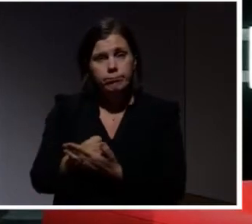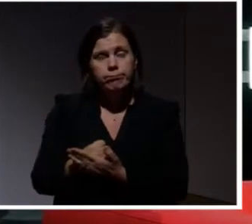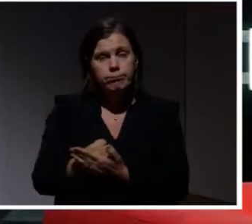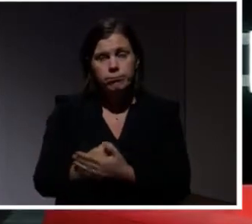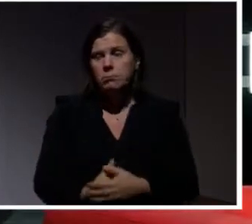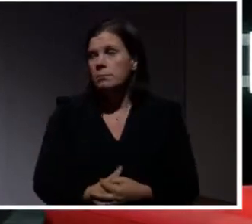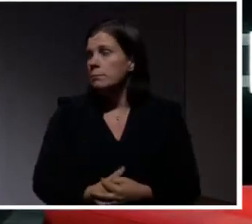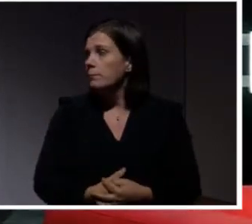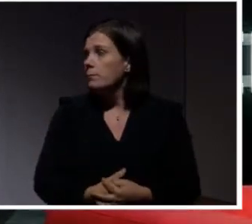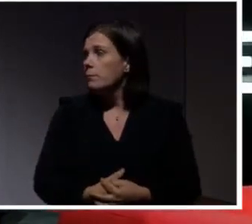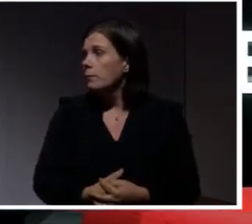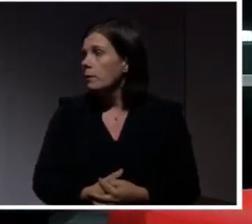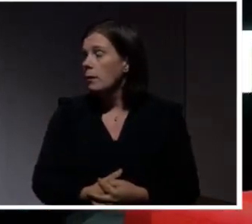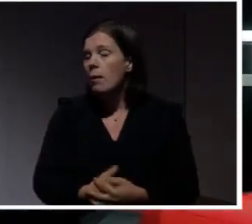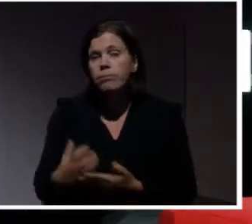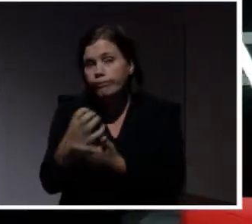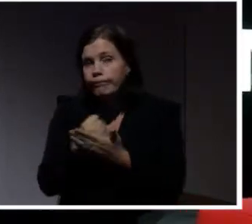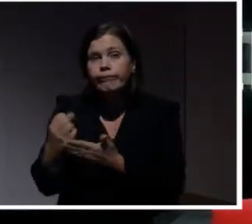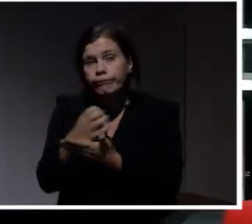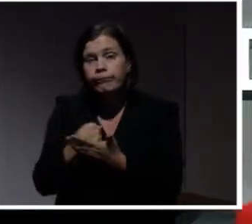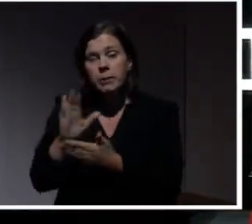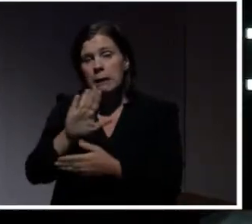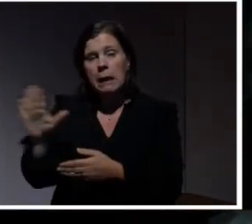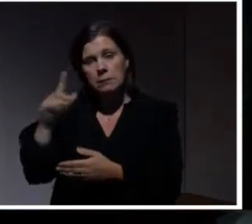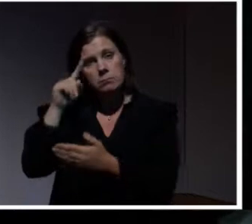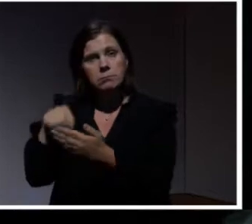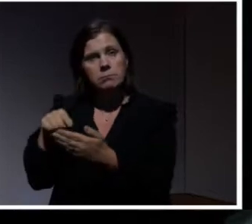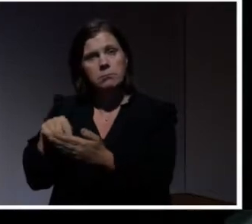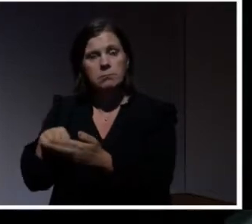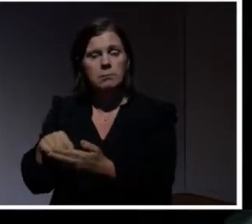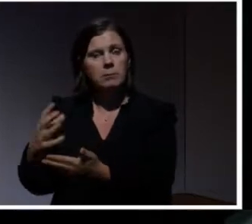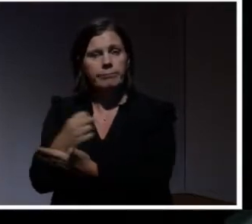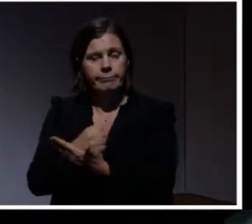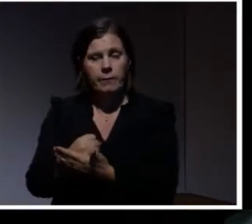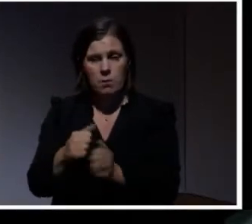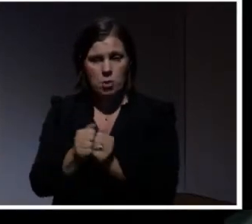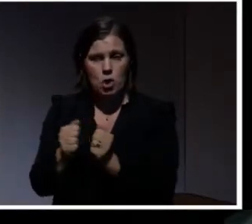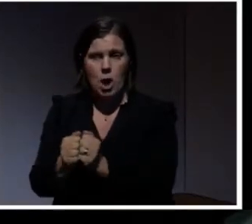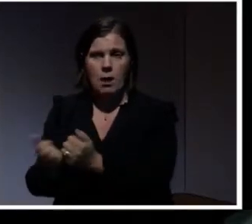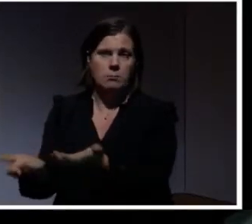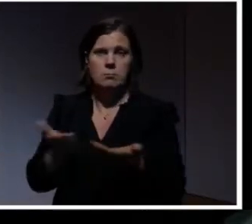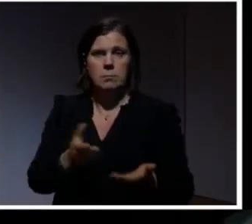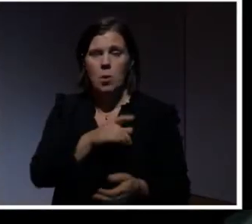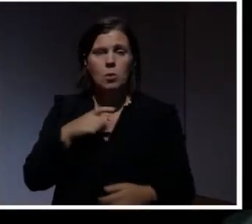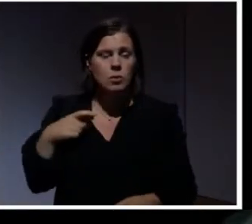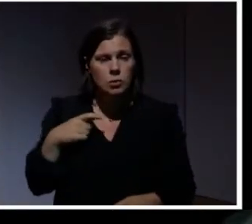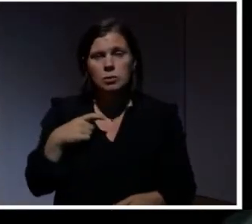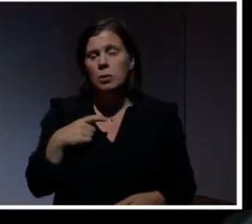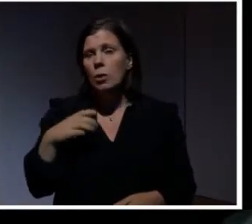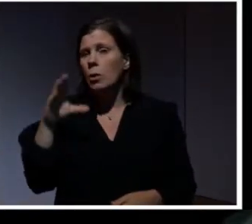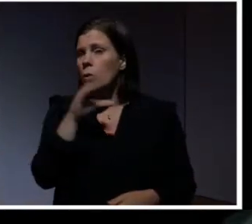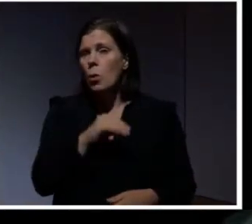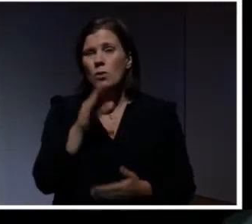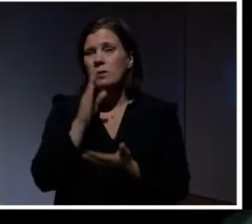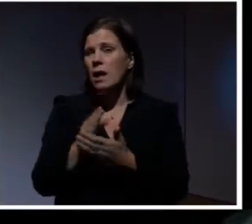Förstås. Så mycket pengar som det bara går. Att tjäna på de här prylarna. Och då passar inte